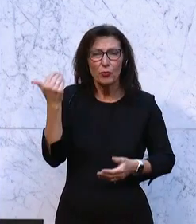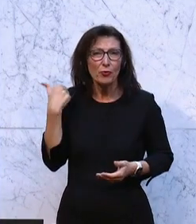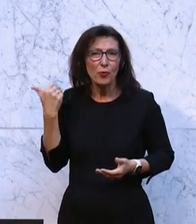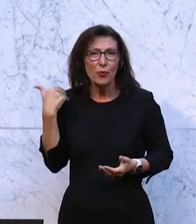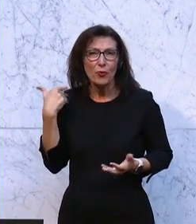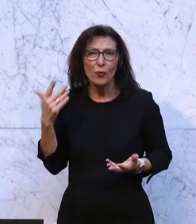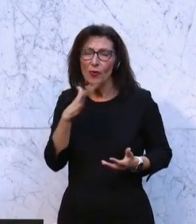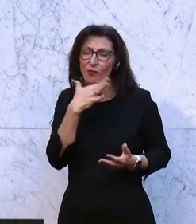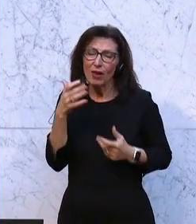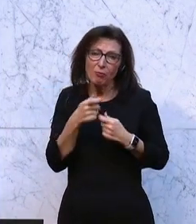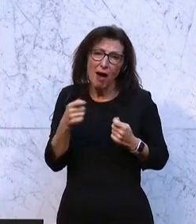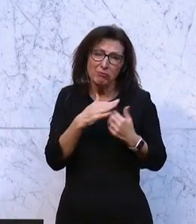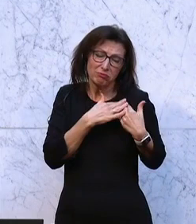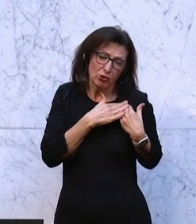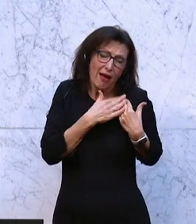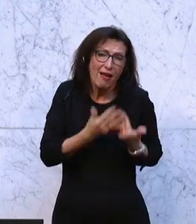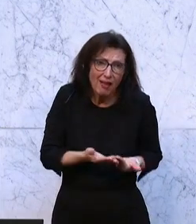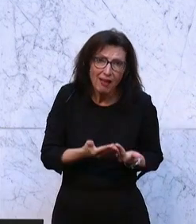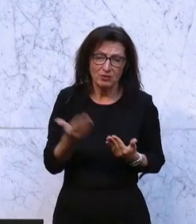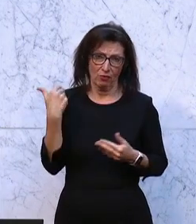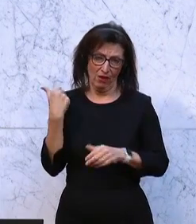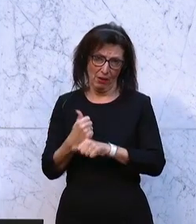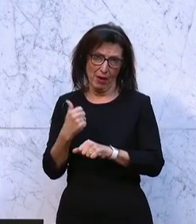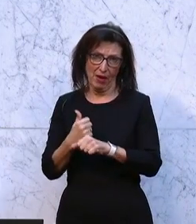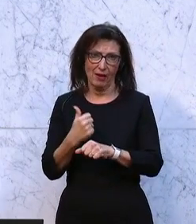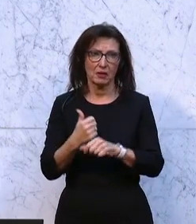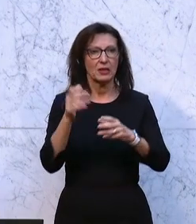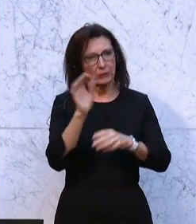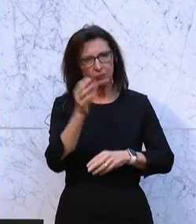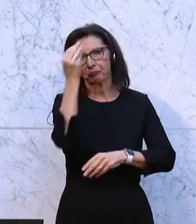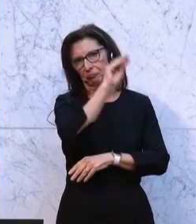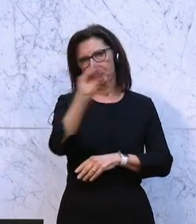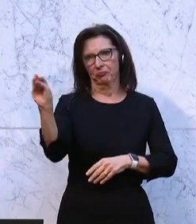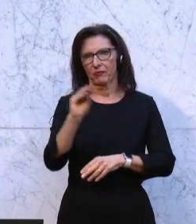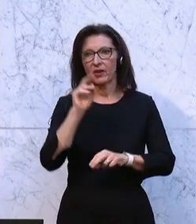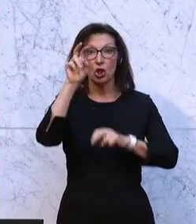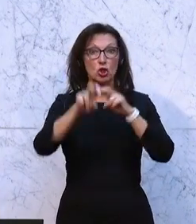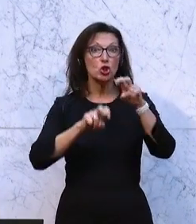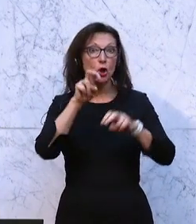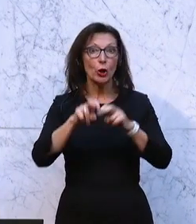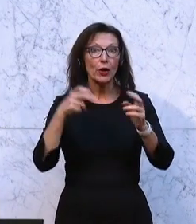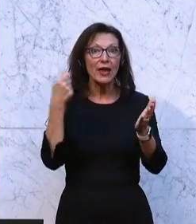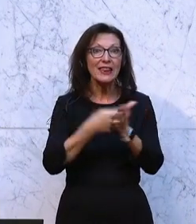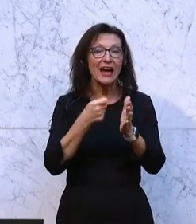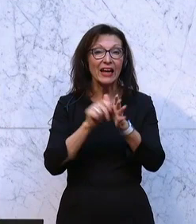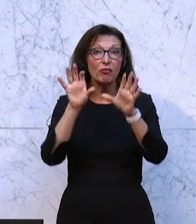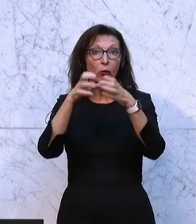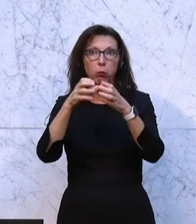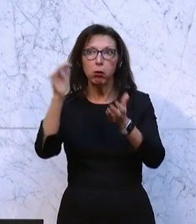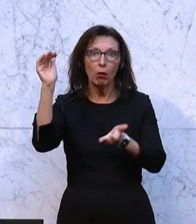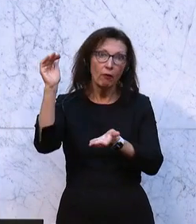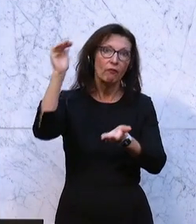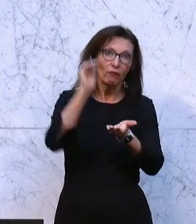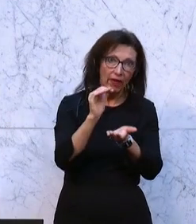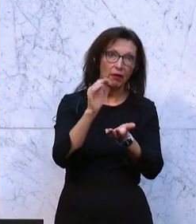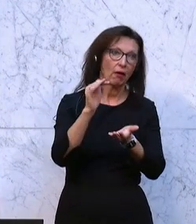Entlastungsmaßnahmen beschlossen worden sind. Meine sehr geehrten Damen und Herren, es sind die Steuertarifgruppen gesenkt worden und